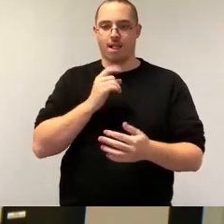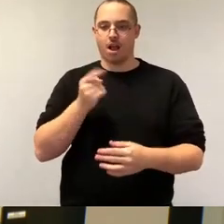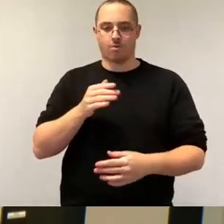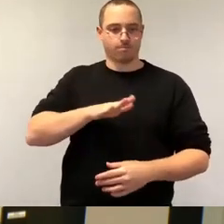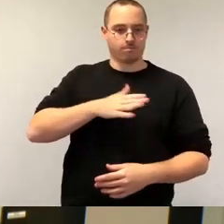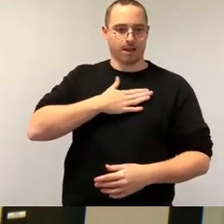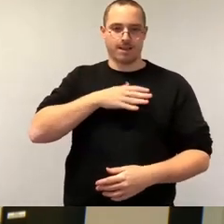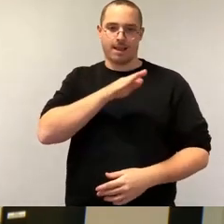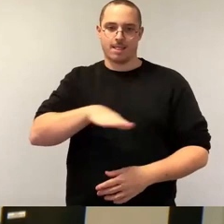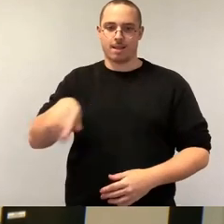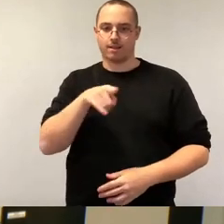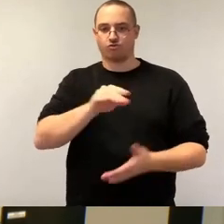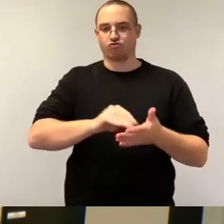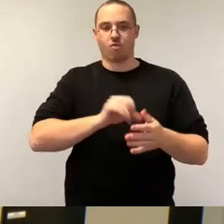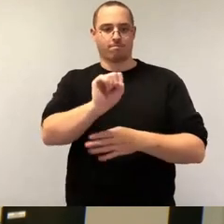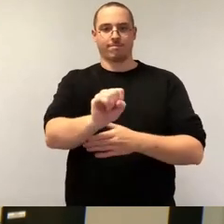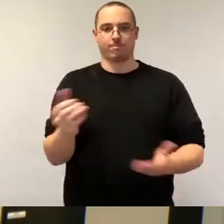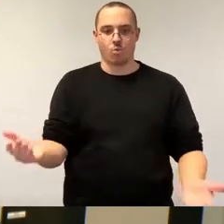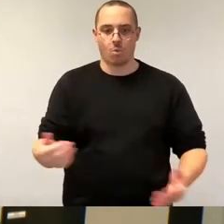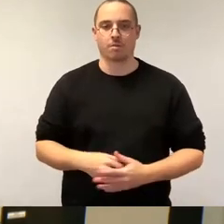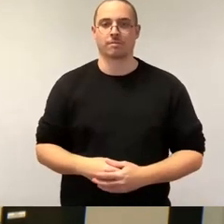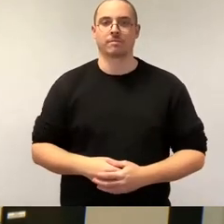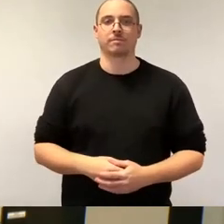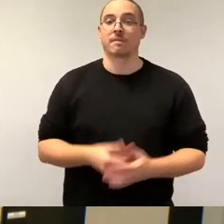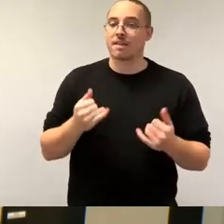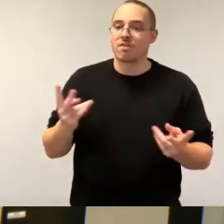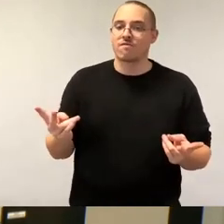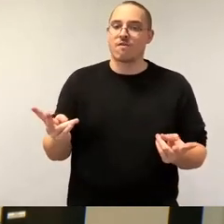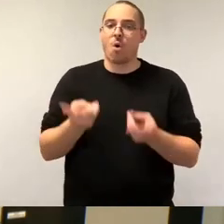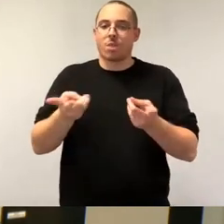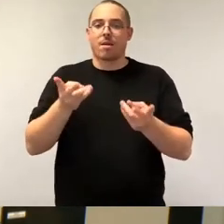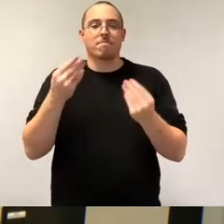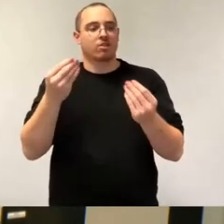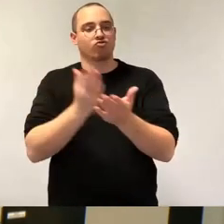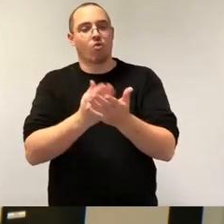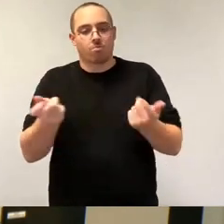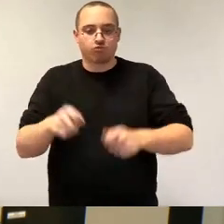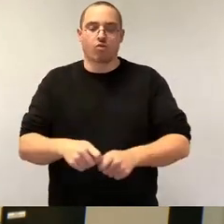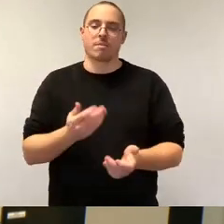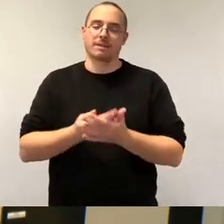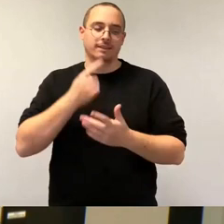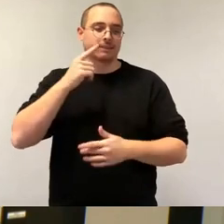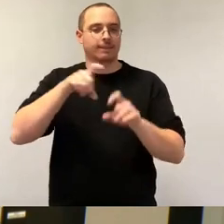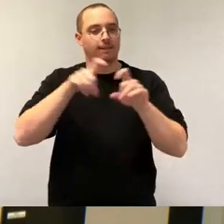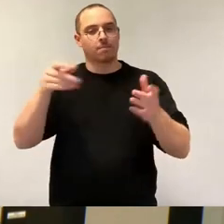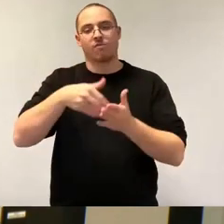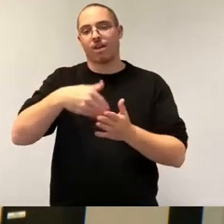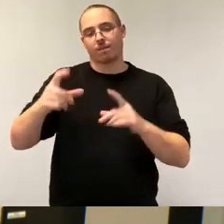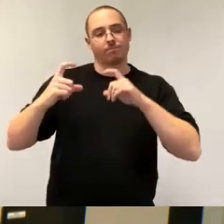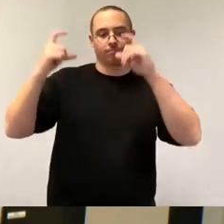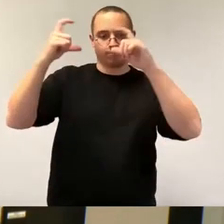dazu beschlossen. Ich denke, das Thema wird aber weitergehen. Und die internationale Schule ist Bestandteil in Dresden, wertvoller